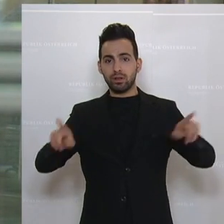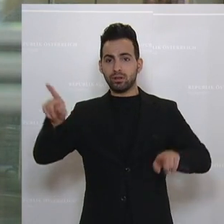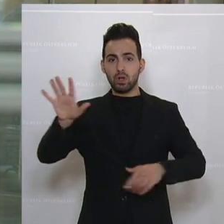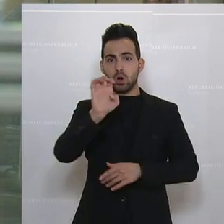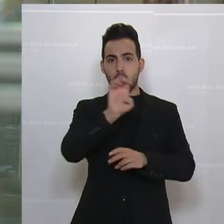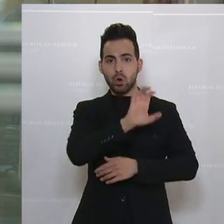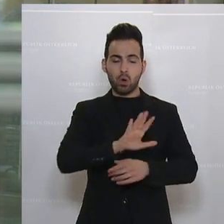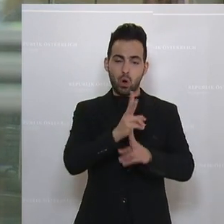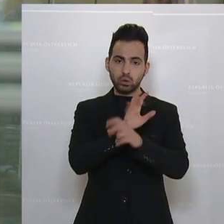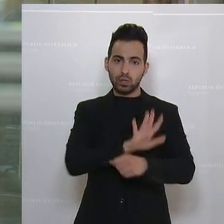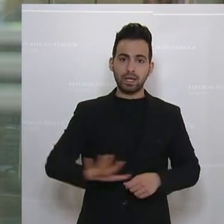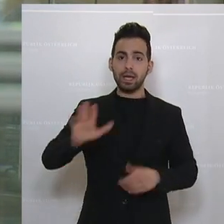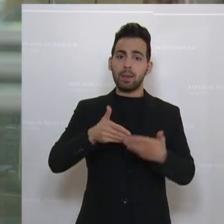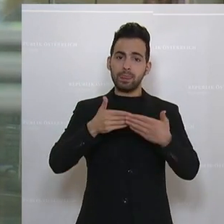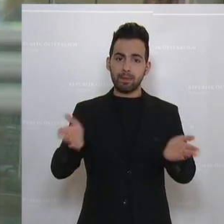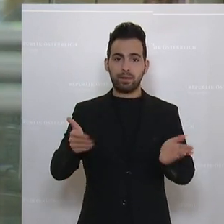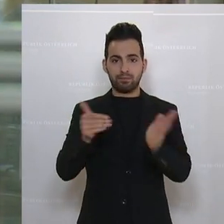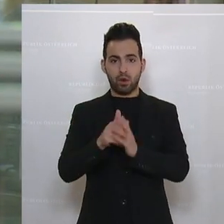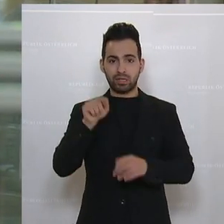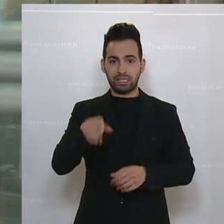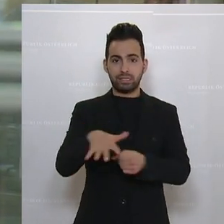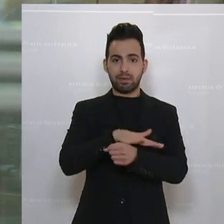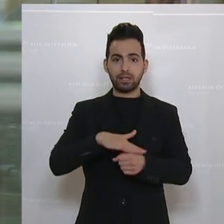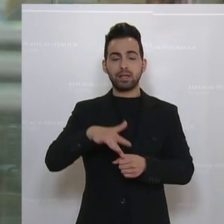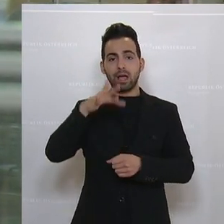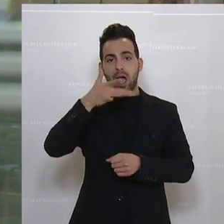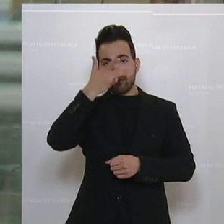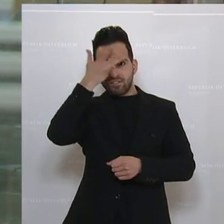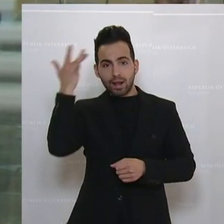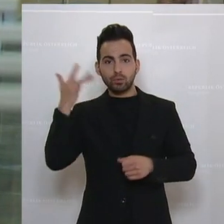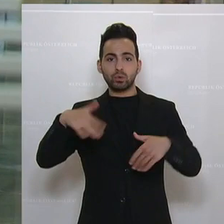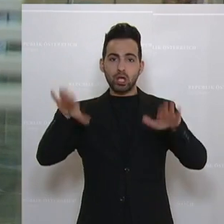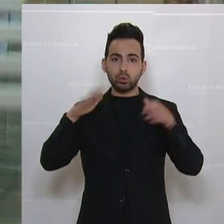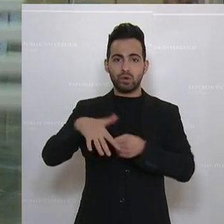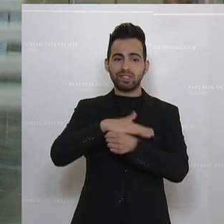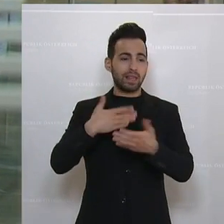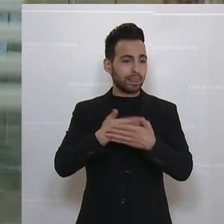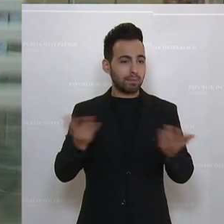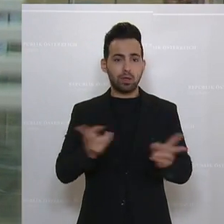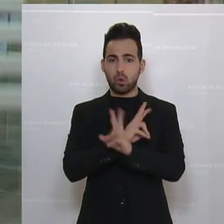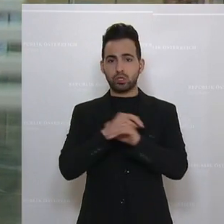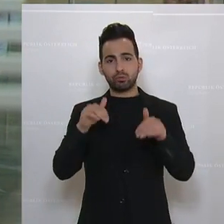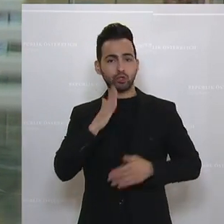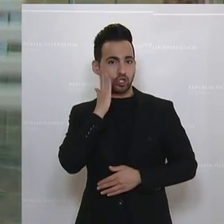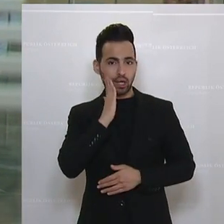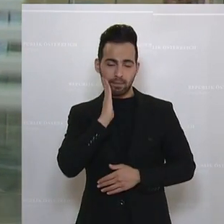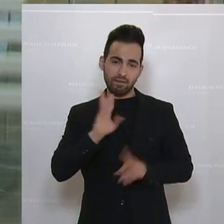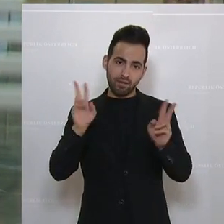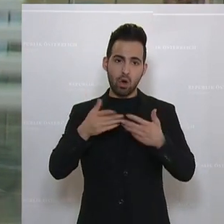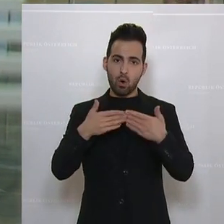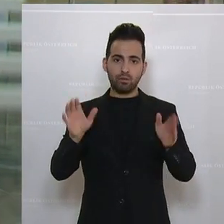für diese Leistungen im Bereich des Asyl- und Fremdenwesens für Österreich schienieren. Ich glaube, das muss einmal ganz deutlich ausgesprochen werden.